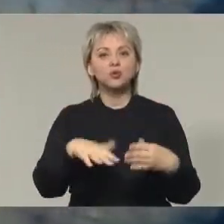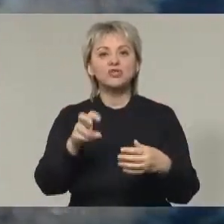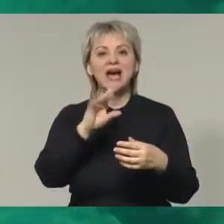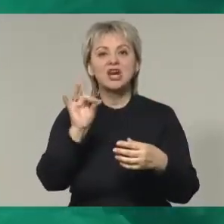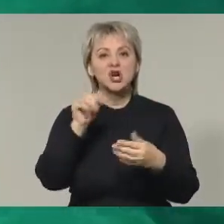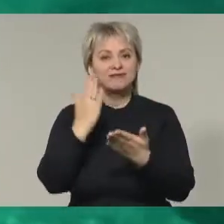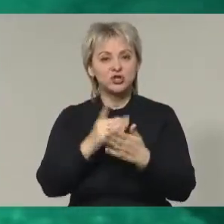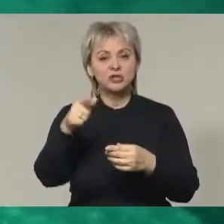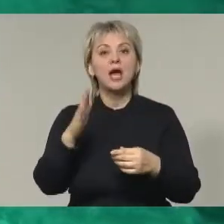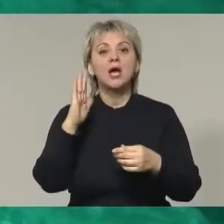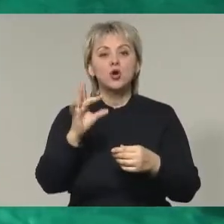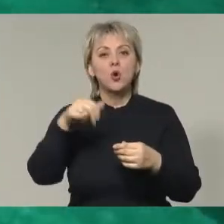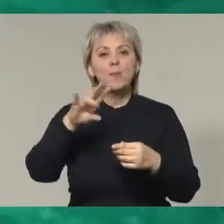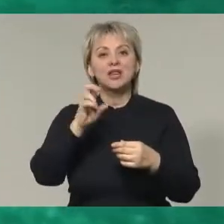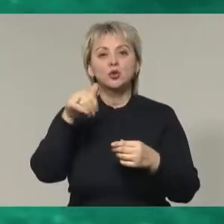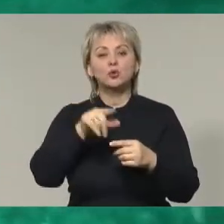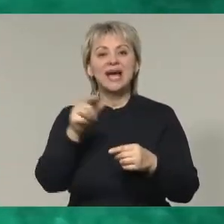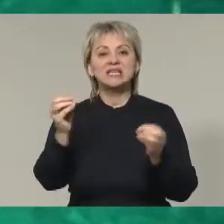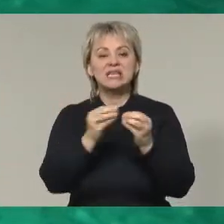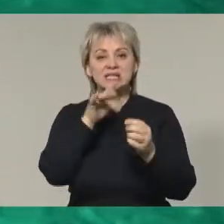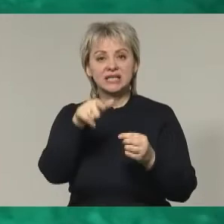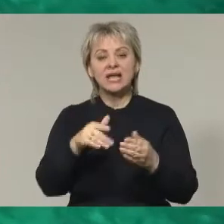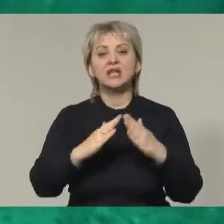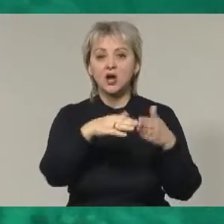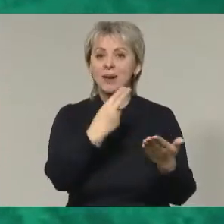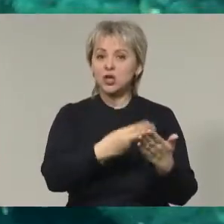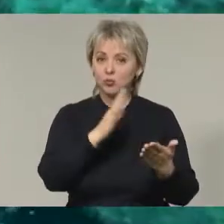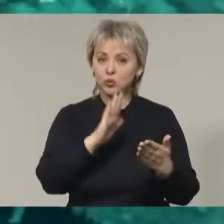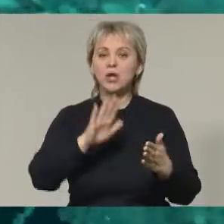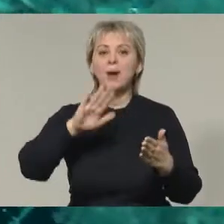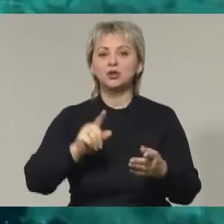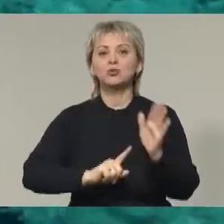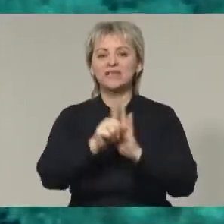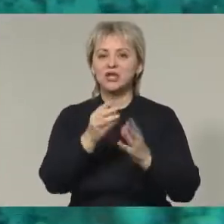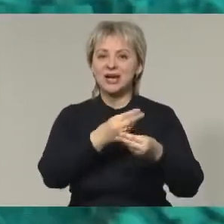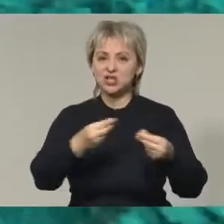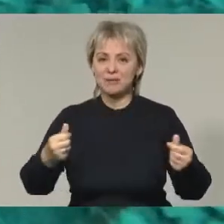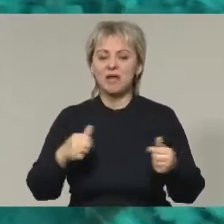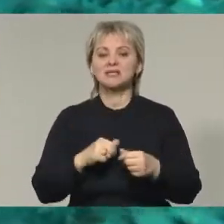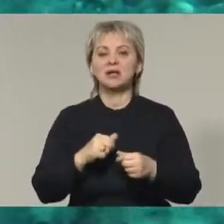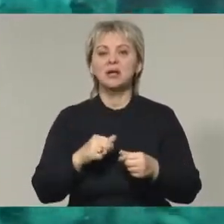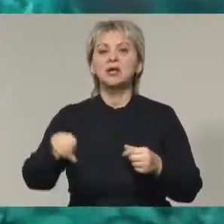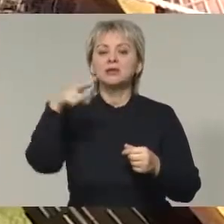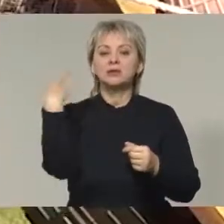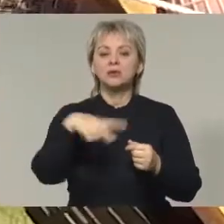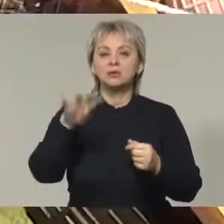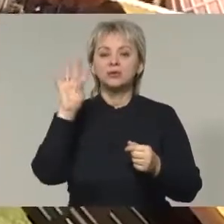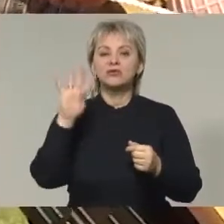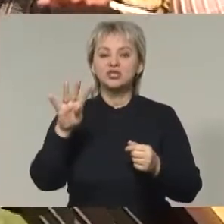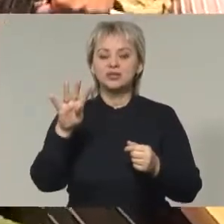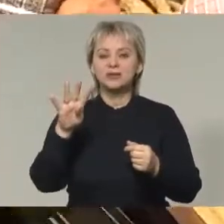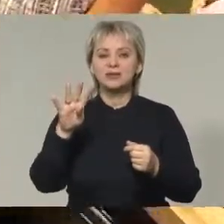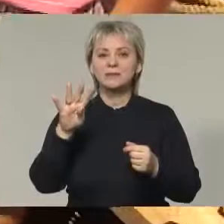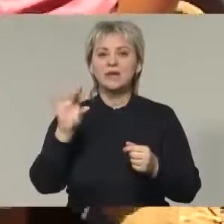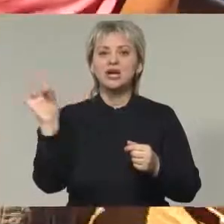ржавчиной. По прогнозам Романа Дунаева, еще лет 10 корабль пролежит, а потом начнет рассыпаться. Юлия Сурикова, Андрей Токарев, Дон